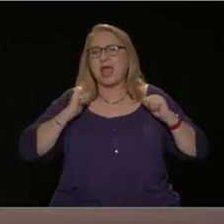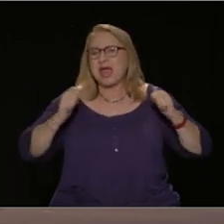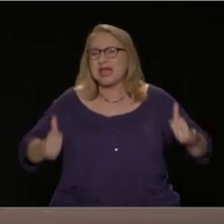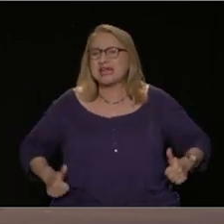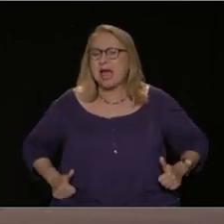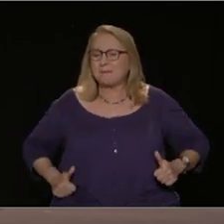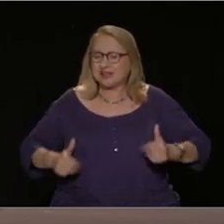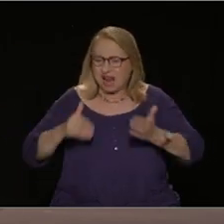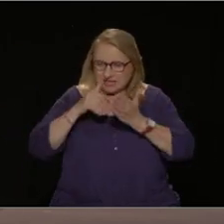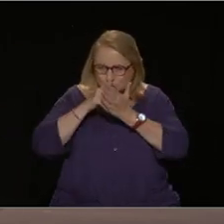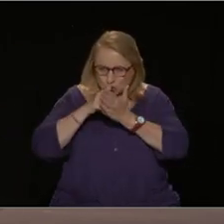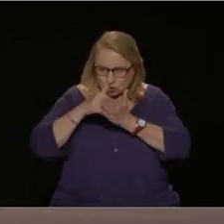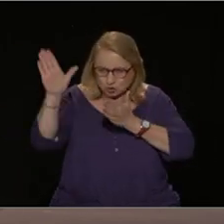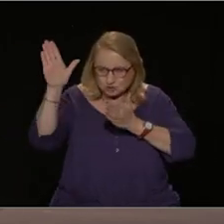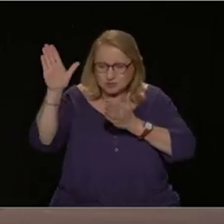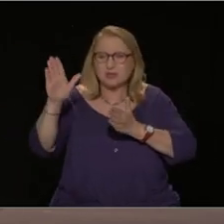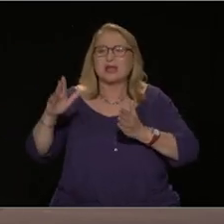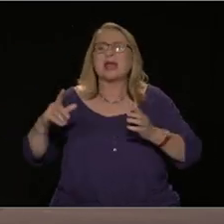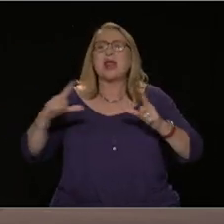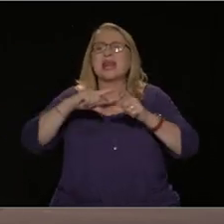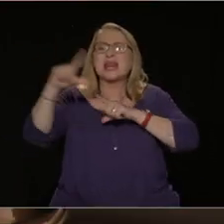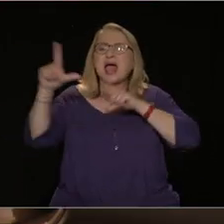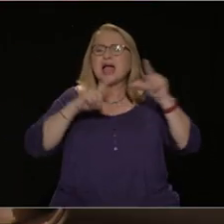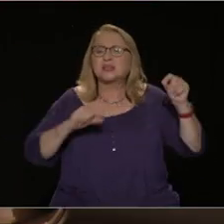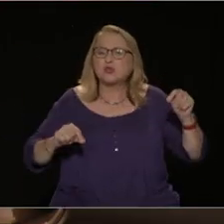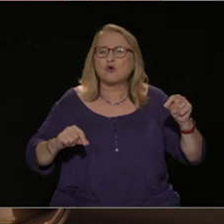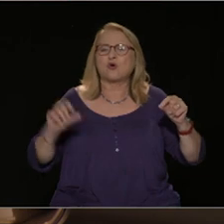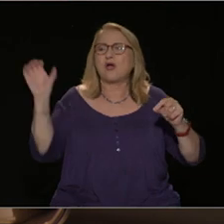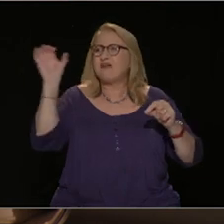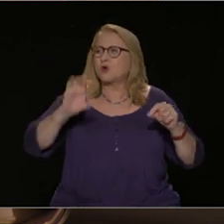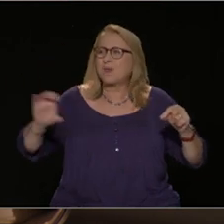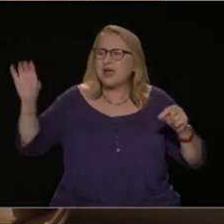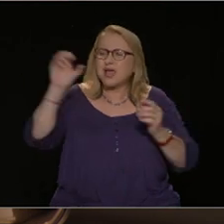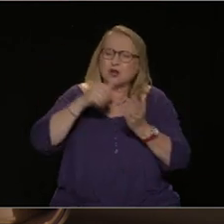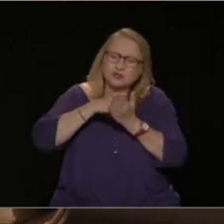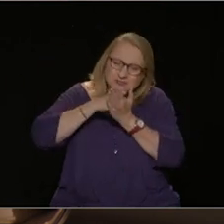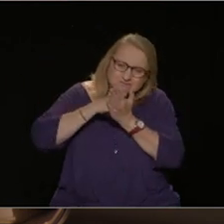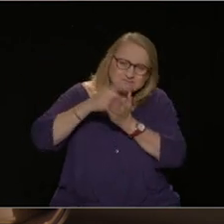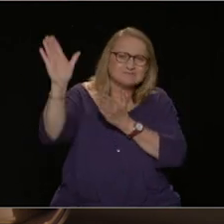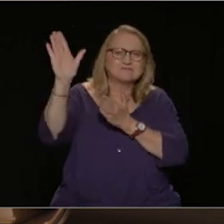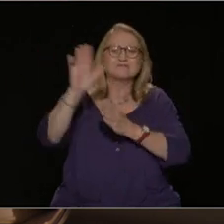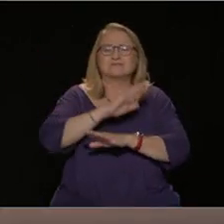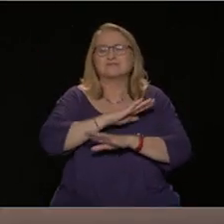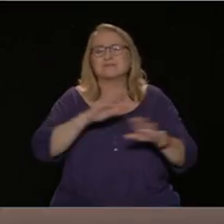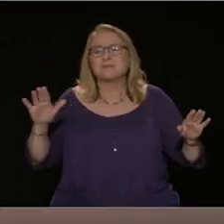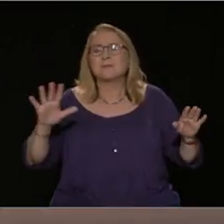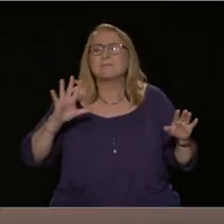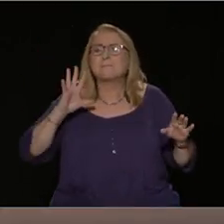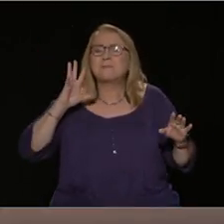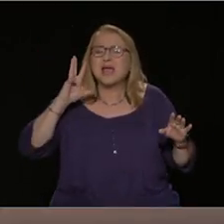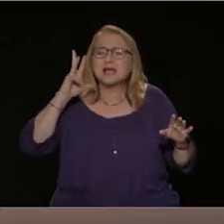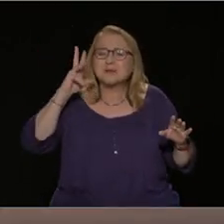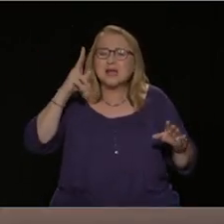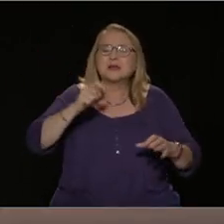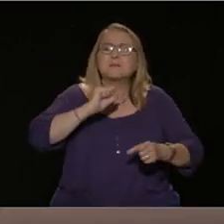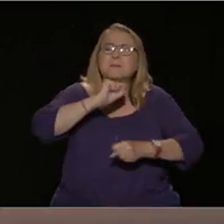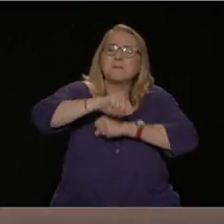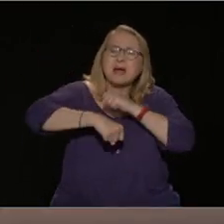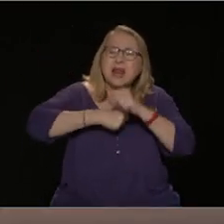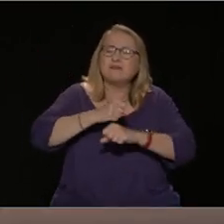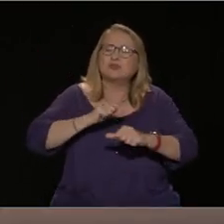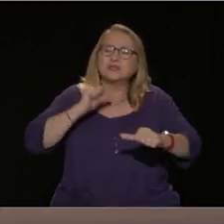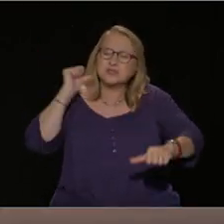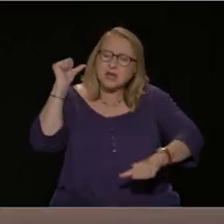και την Ευρωπαϊκή Ένωση, αλλά όχι μόνο αυτό, φτάνοντας μέχρι τη ρίζα του κακού, δηλαδή εν τέλει παλεύοντας για μία συνολική αλλαγή της